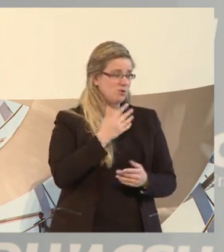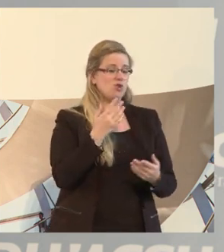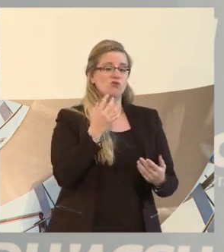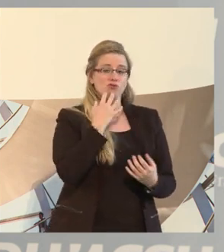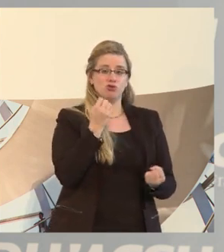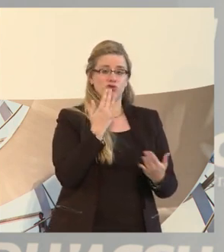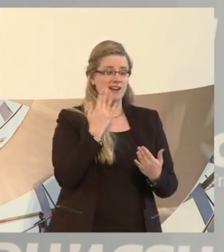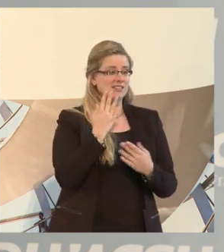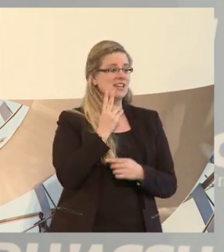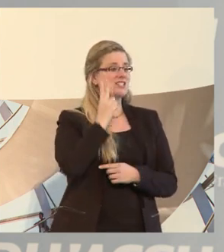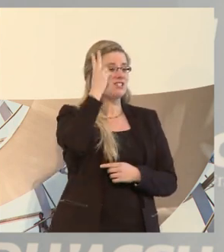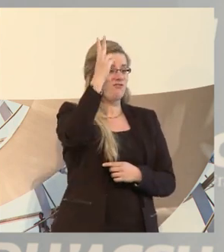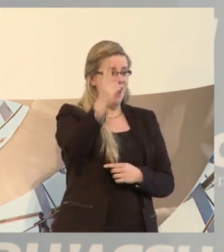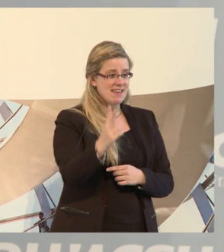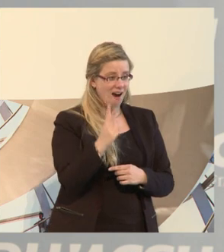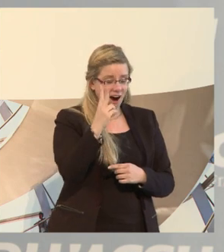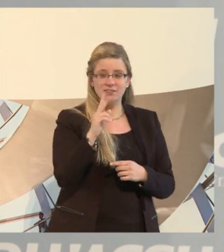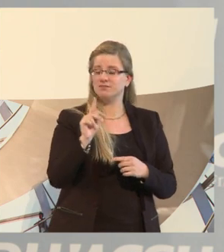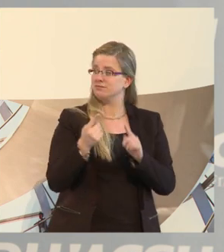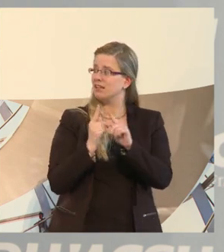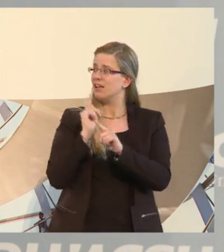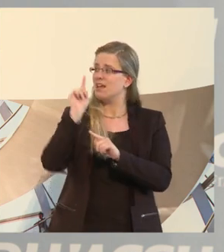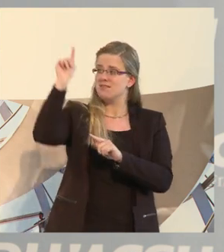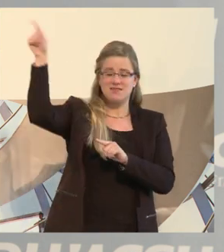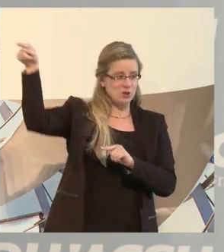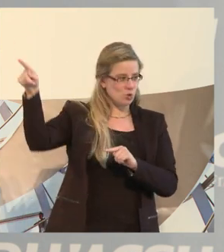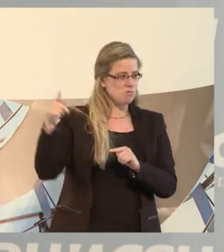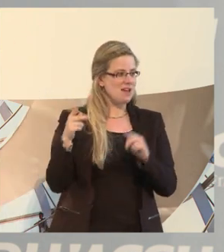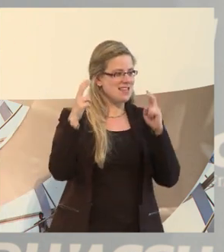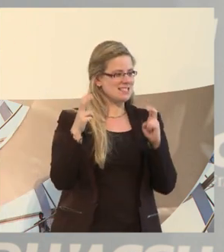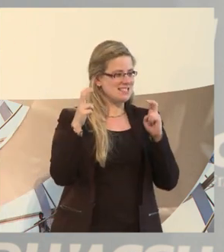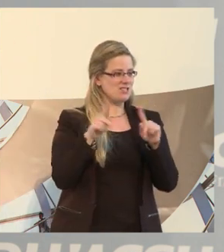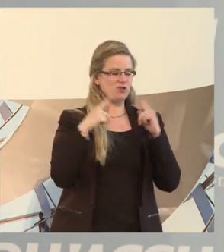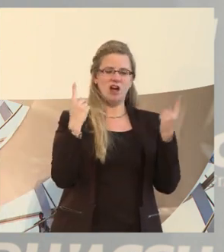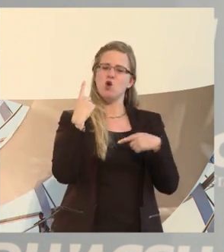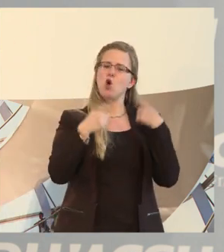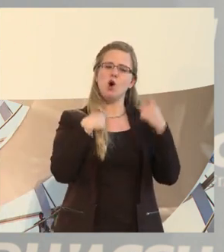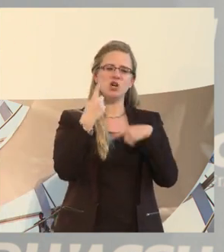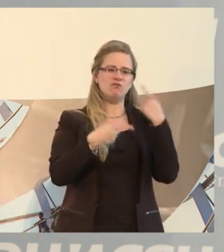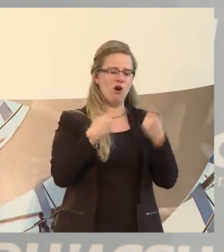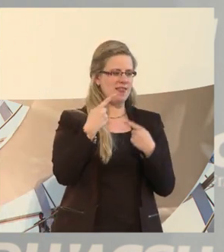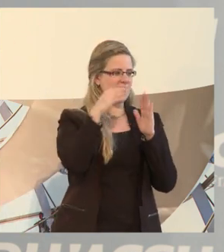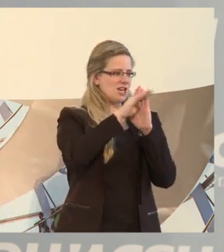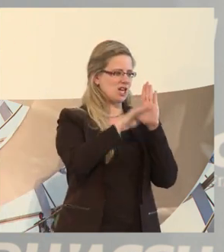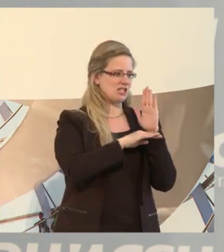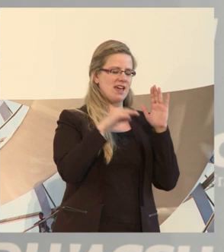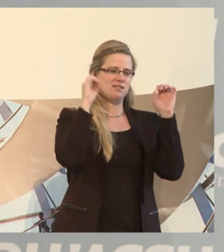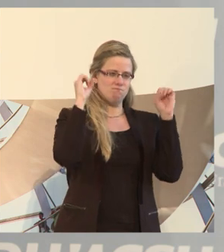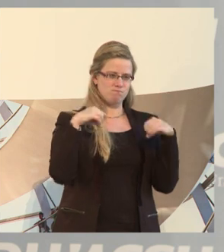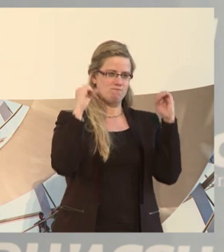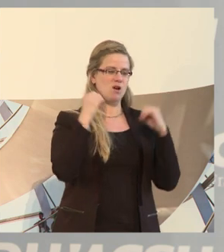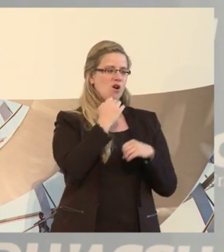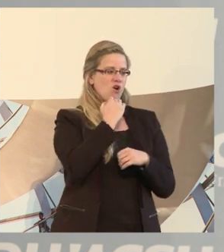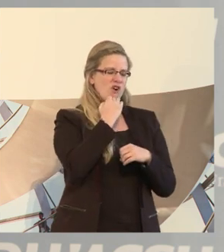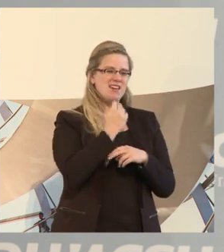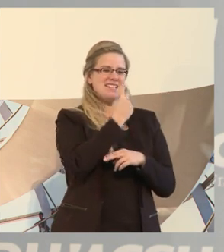sind. Da drüben in diesem Sitzungssaal wird dieses Gesetz eines Tages im Ausschuss beschlossen werden. Ich wünsche mir, dass wir in zwei Jahren